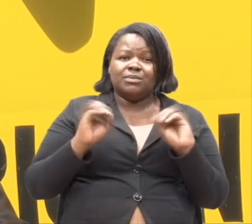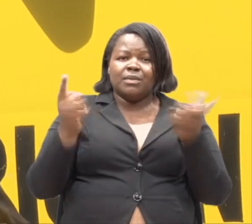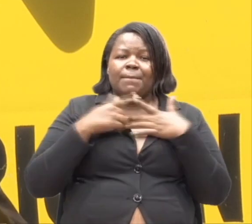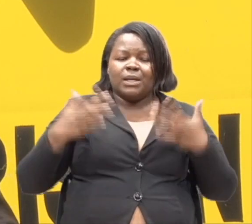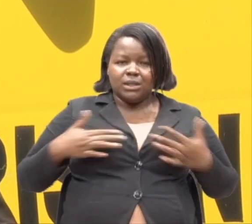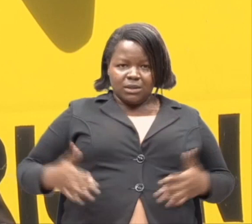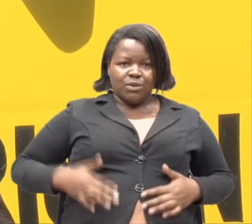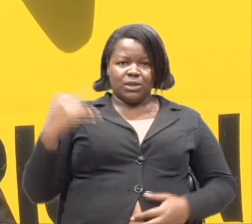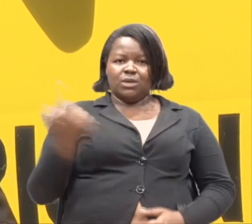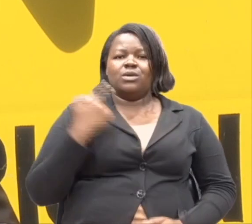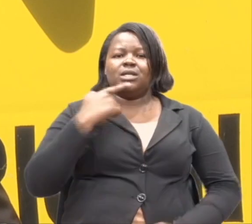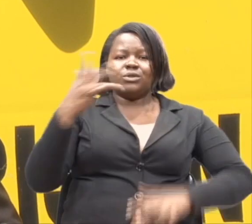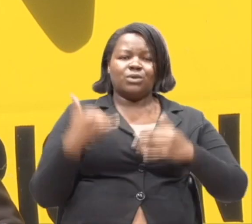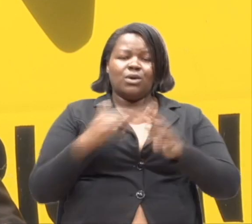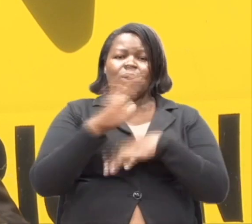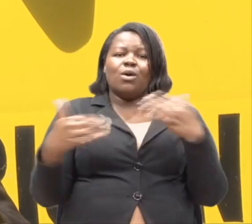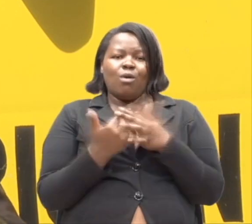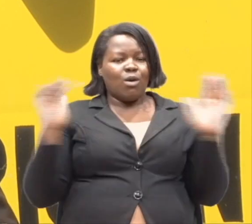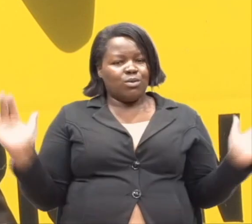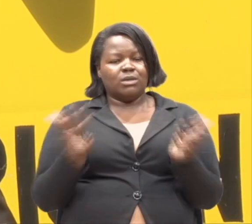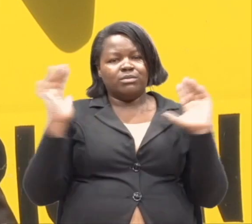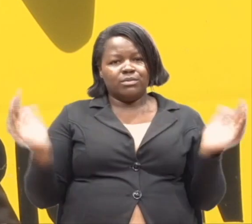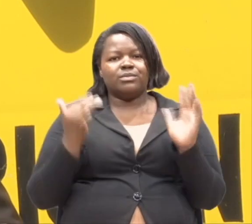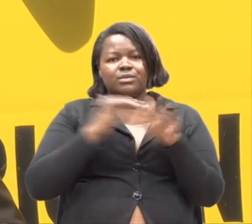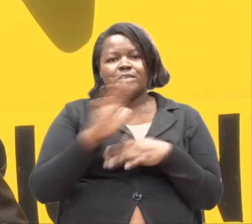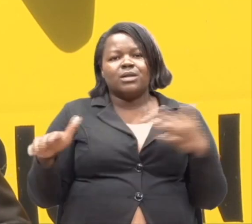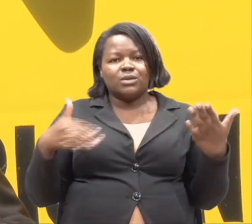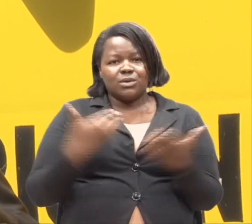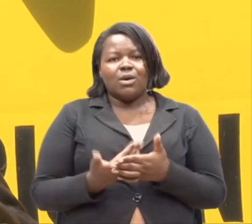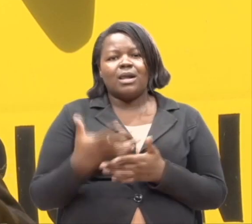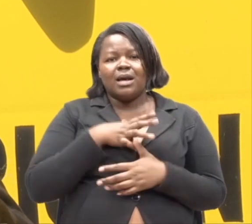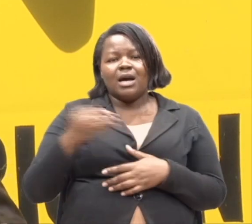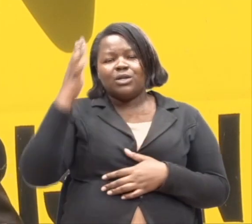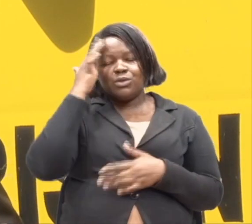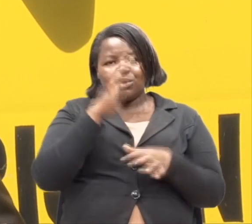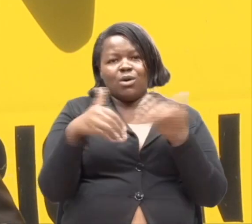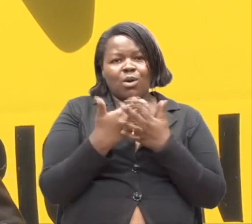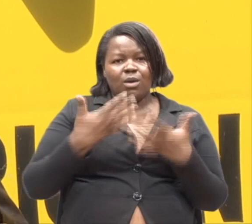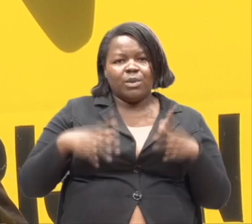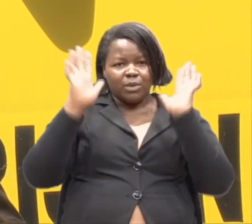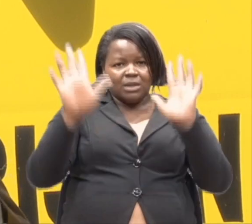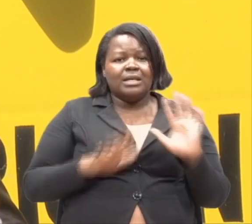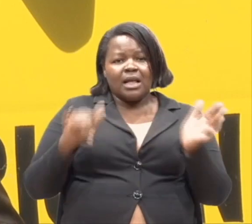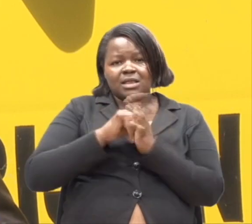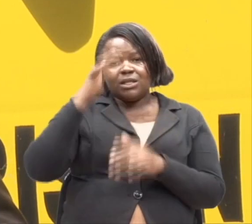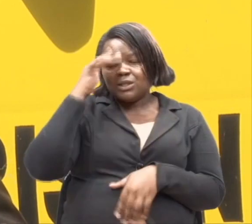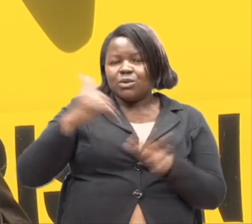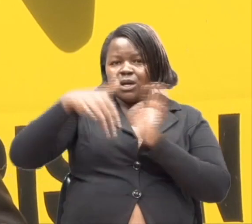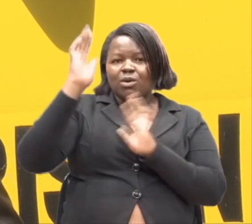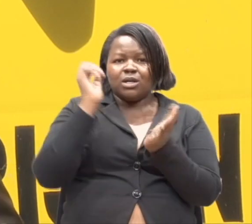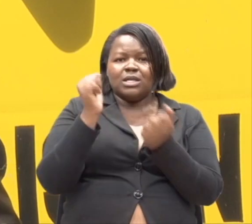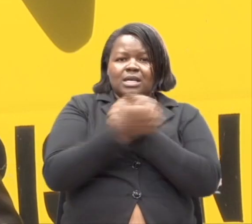Ni mwiri wake umelema. Sisi wote tuweze kweziana. Tujue kila mutu wetu nuwamaana. Na ndivyo mungu anapenda